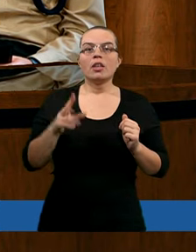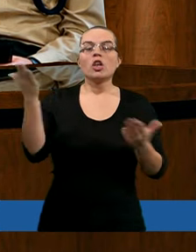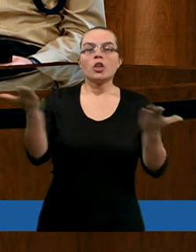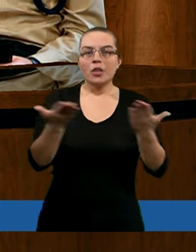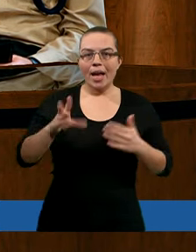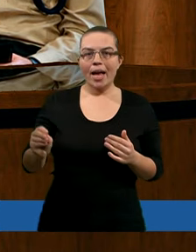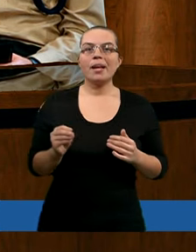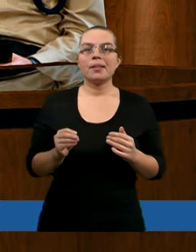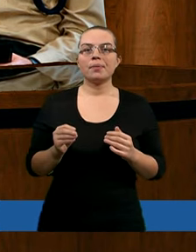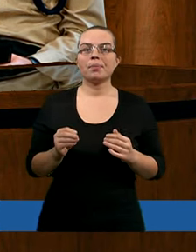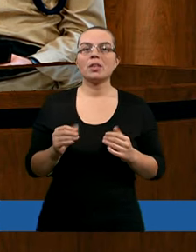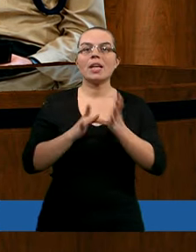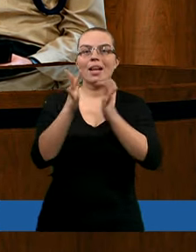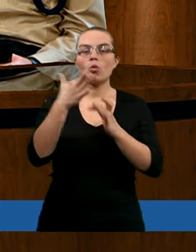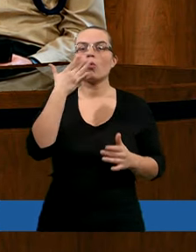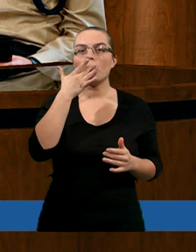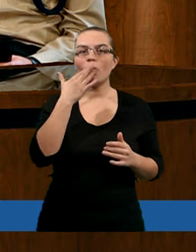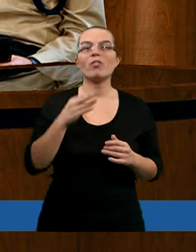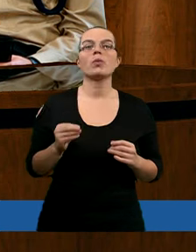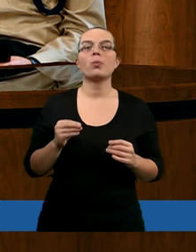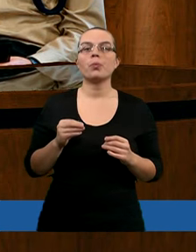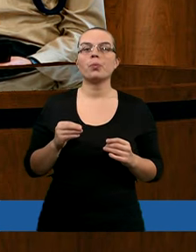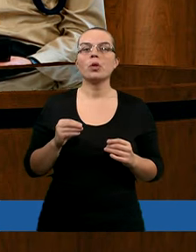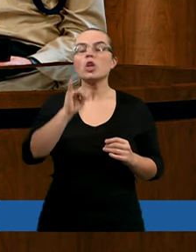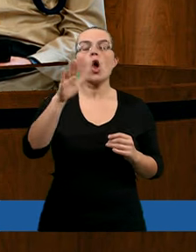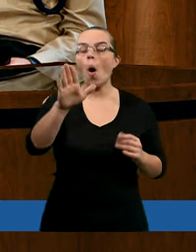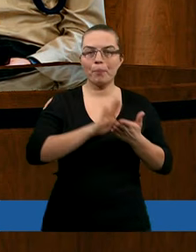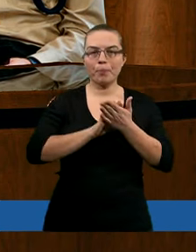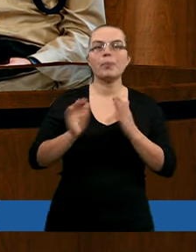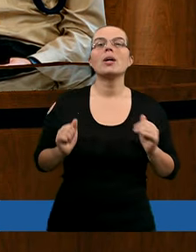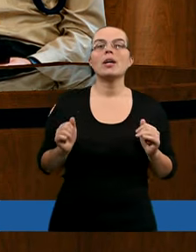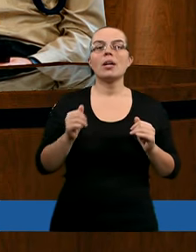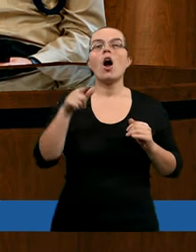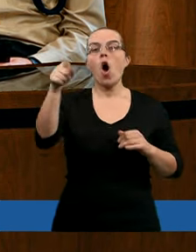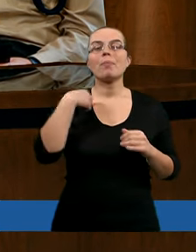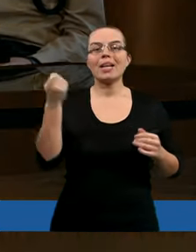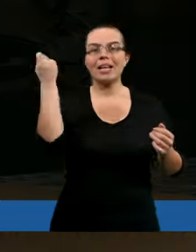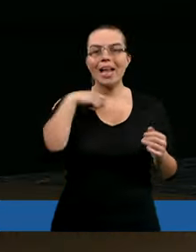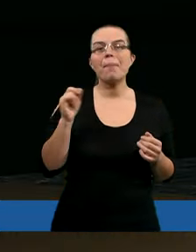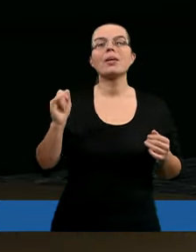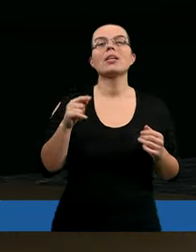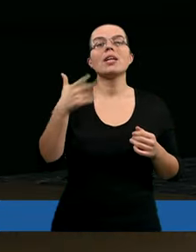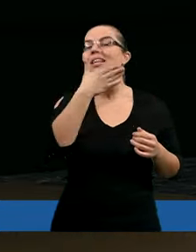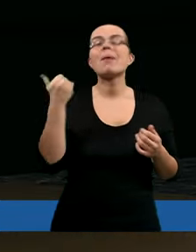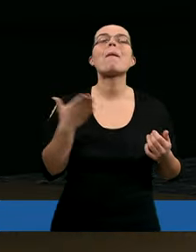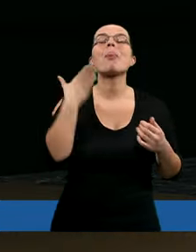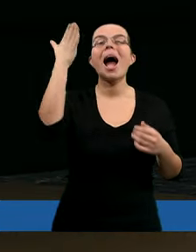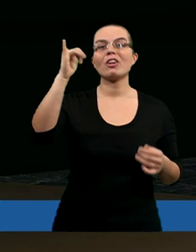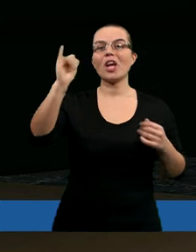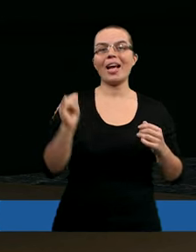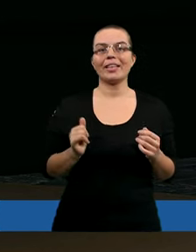Gdzie Job mówi, że on mnie zabije. Już nie mam nadziei.